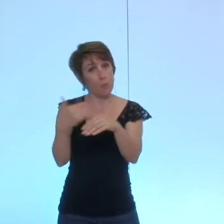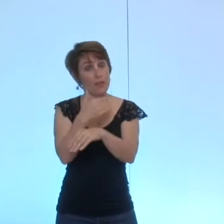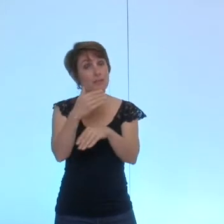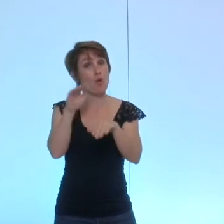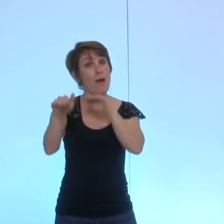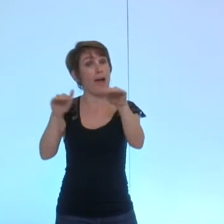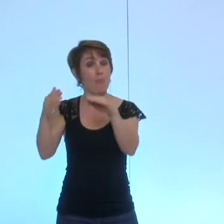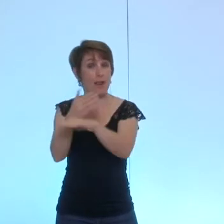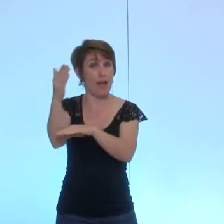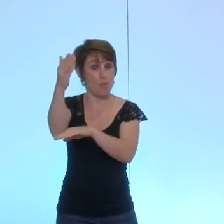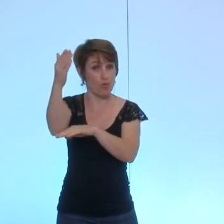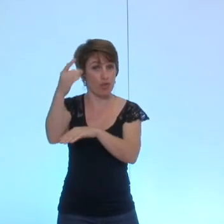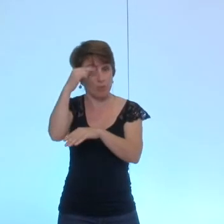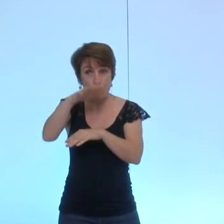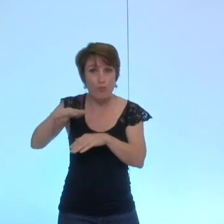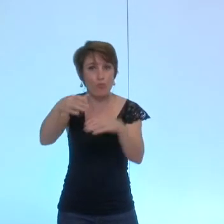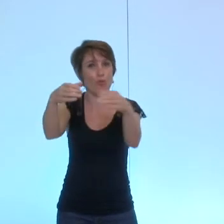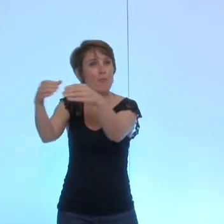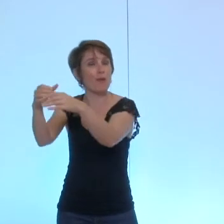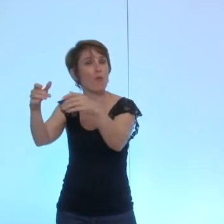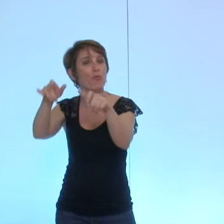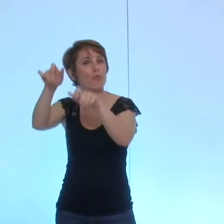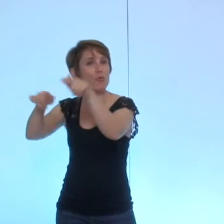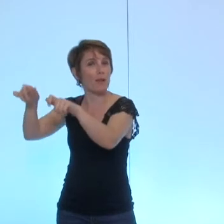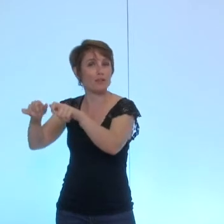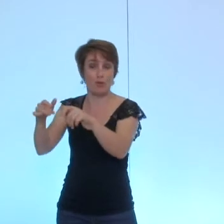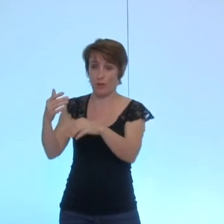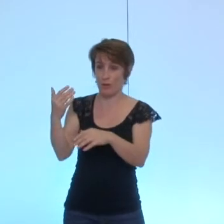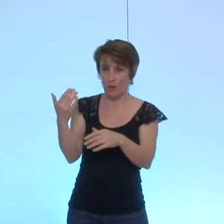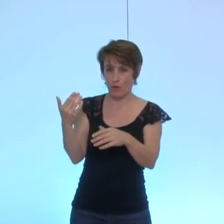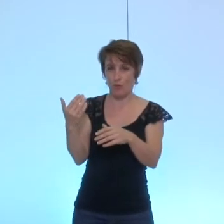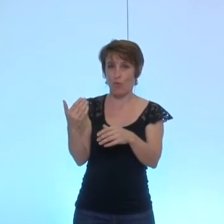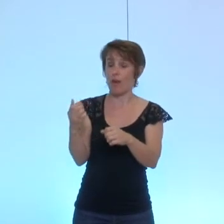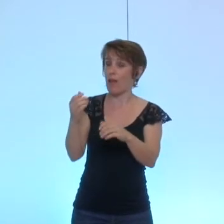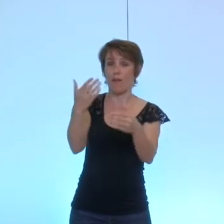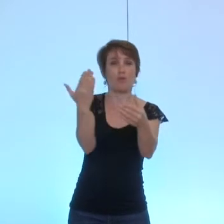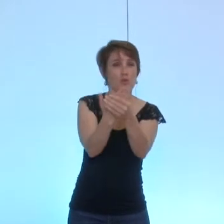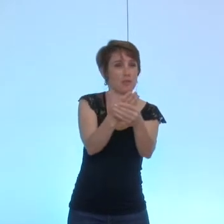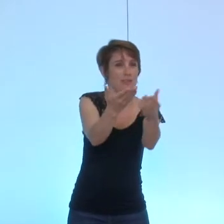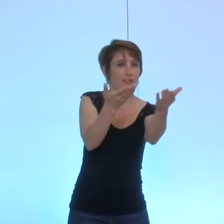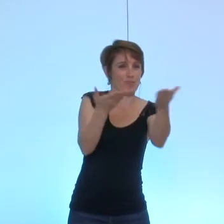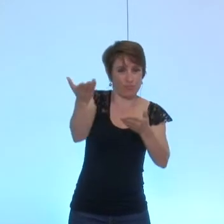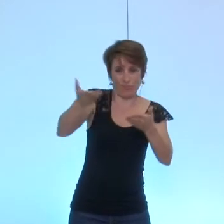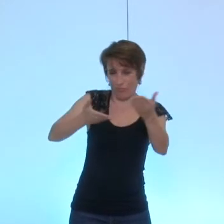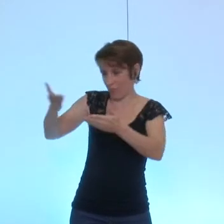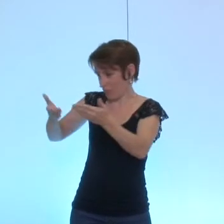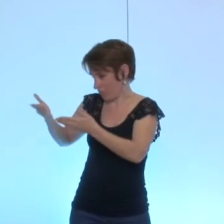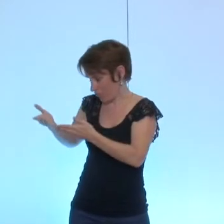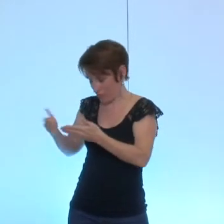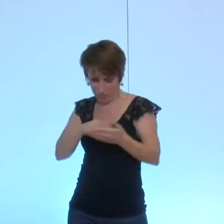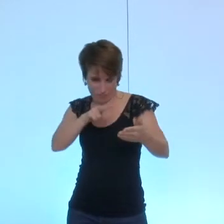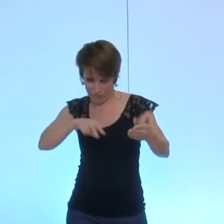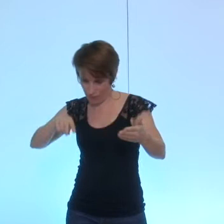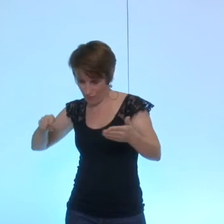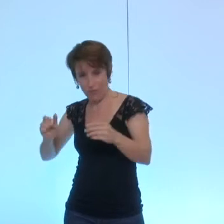à ces groupes de personnes et donc il est proposé après sélection et comparaison des groupes et bien